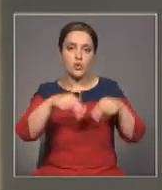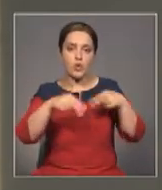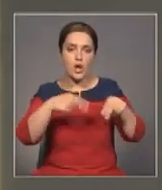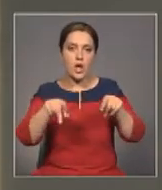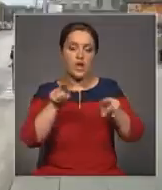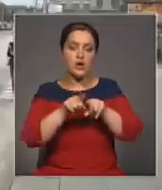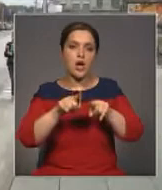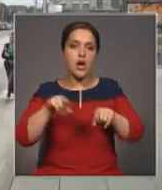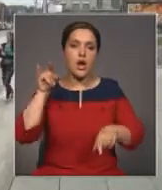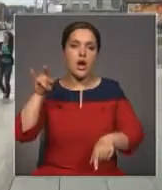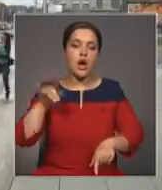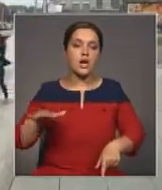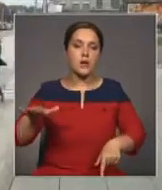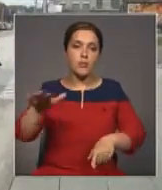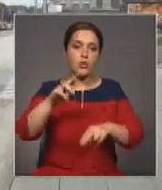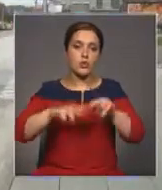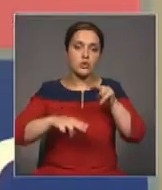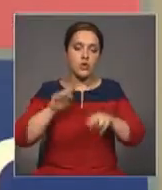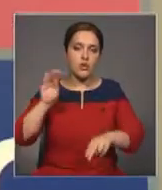местного аэропорта.